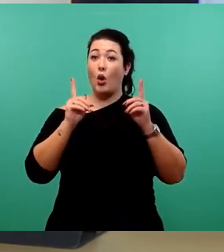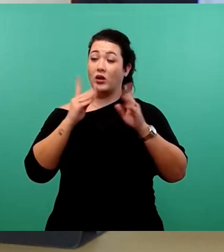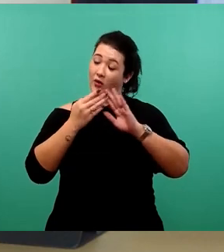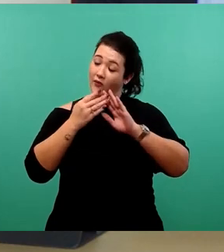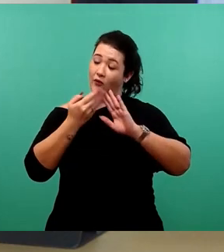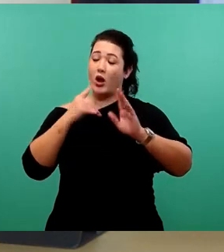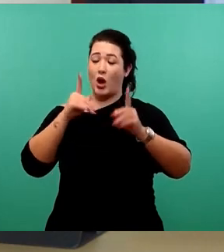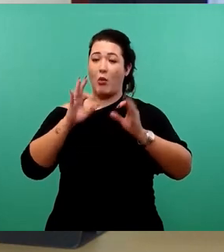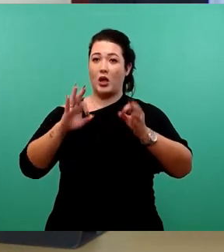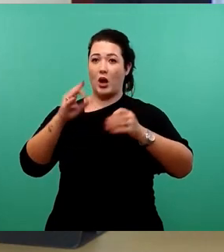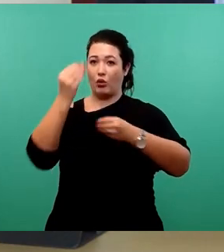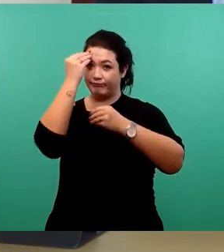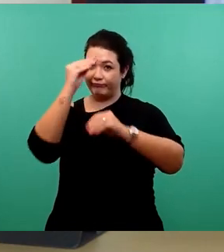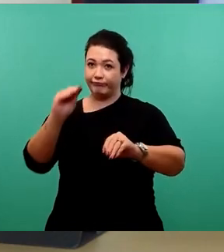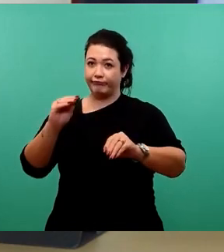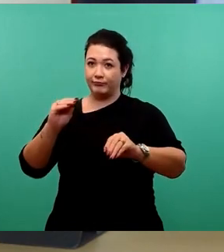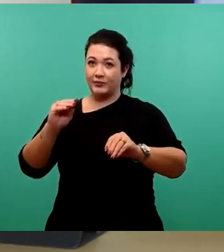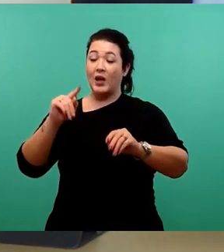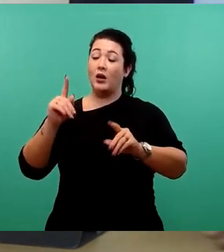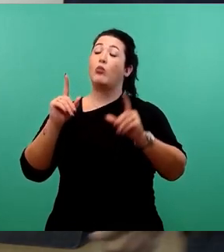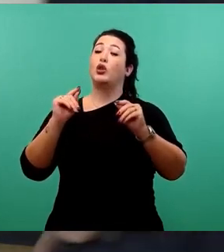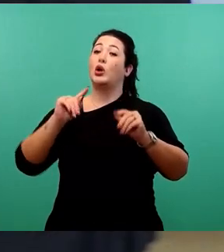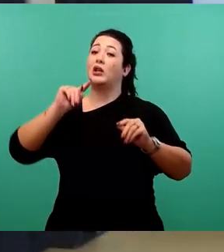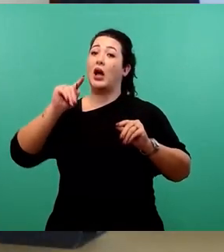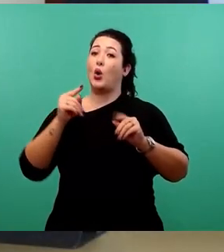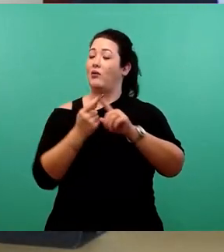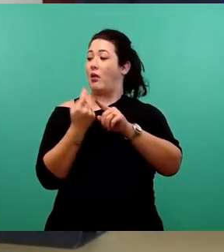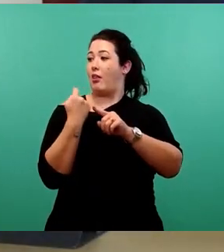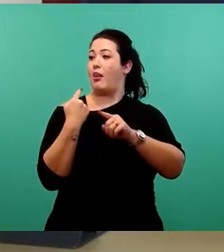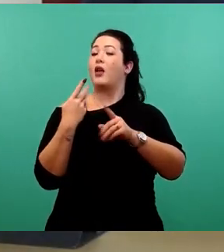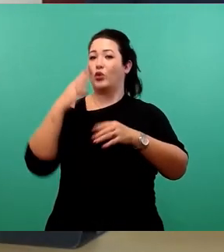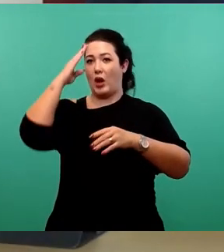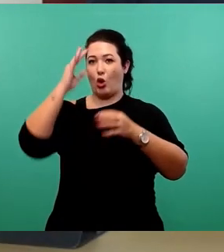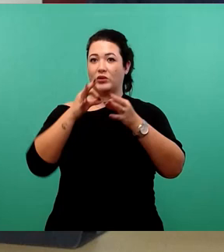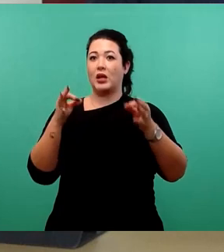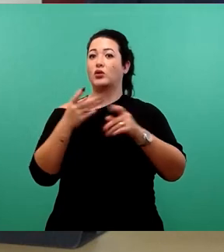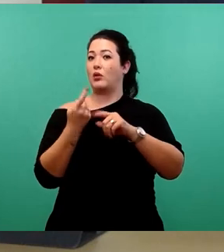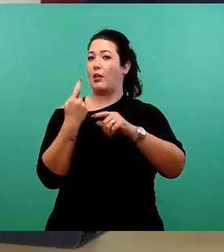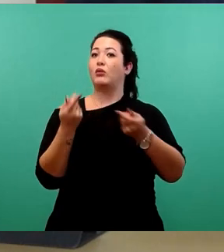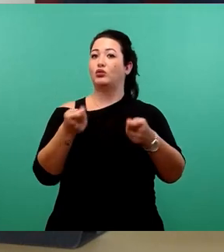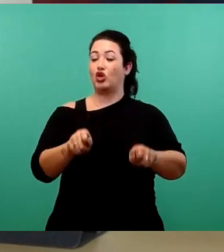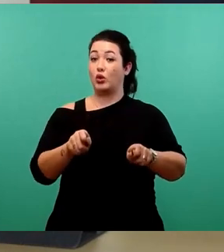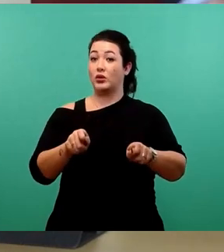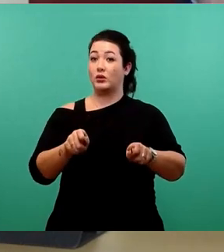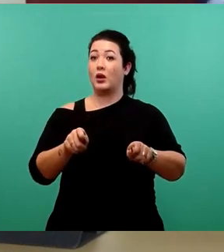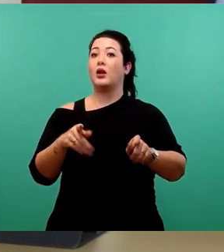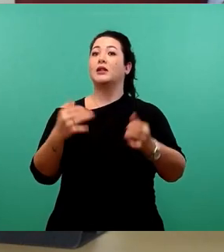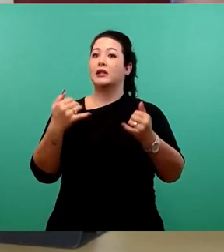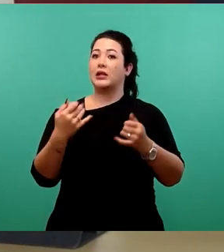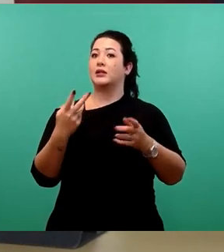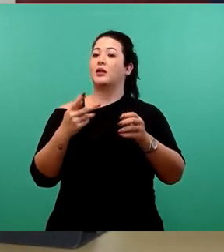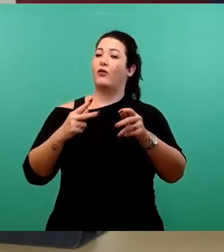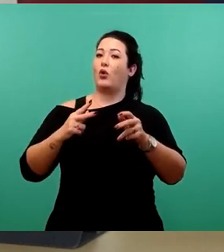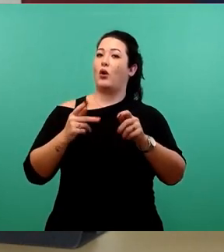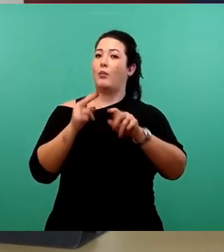dass auch dieses bedeutet, so wie es vorhin bei der Hauptsatzung beschlossen worden ist, dass es da Modifikation, Änderungen, wie